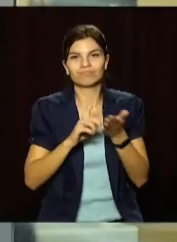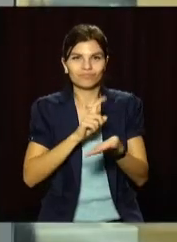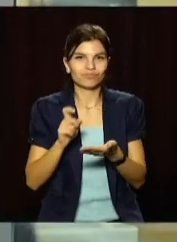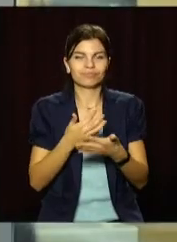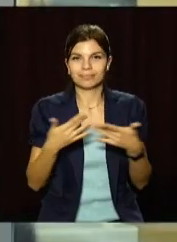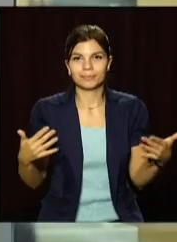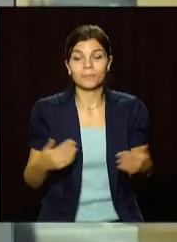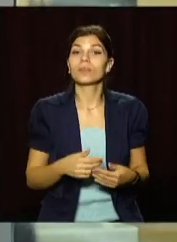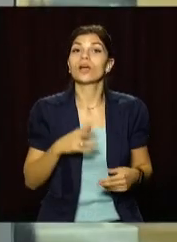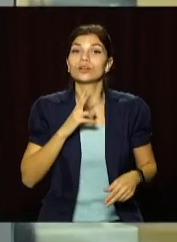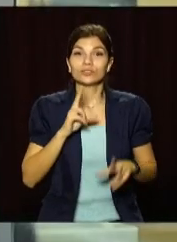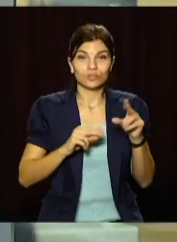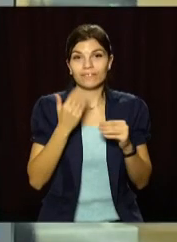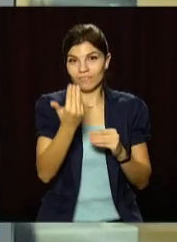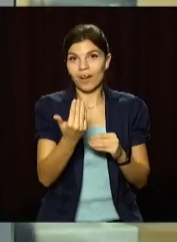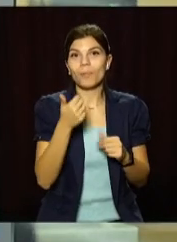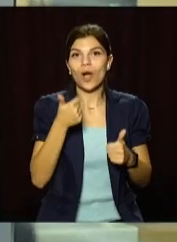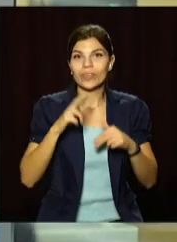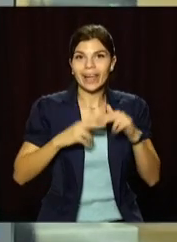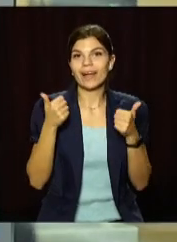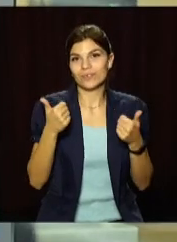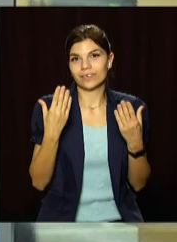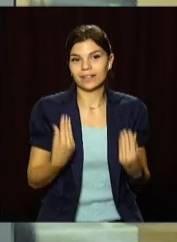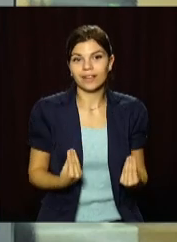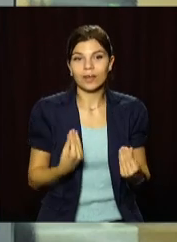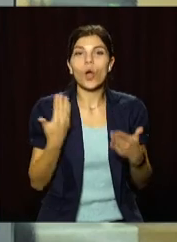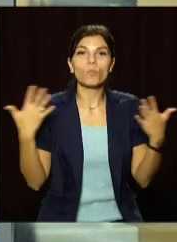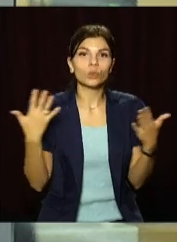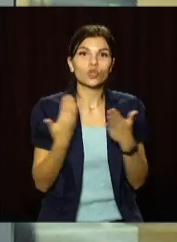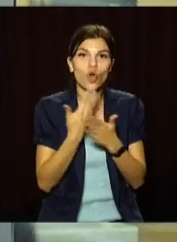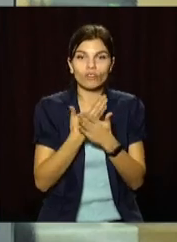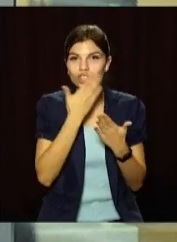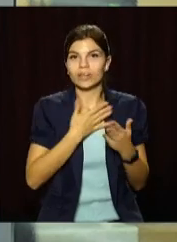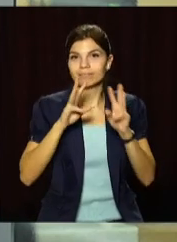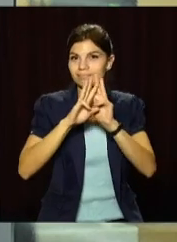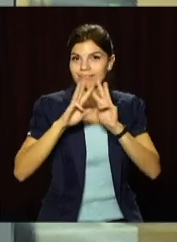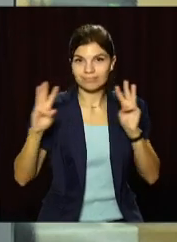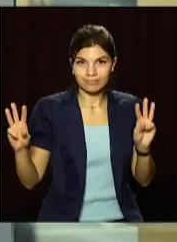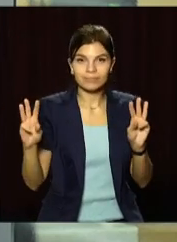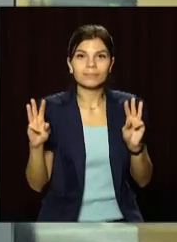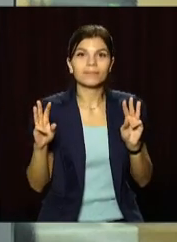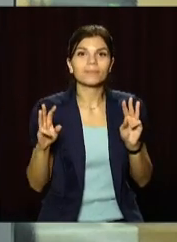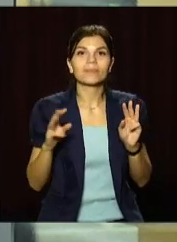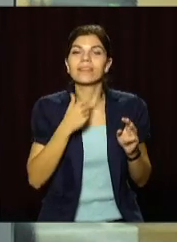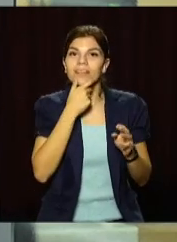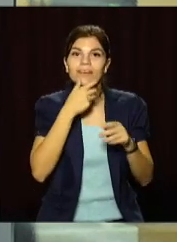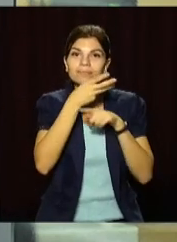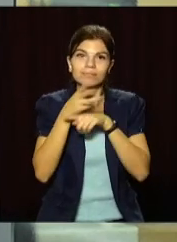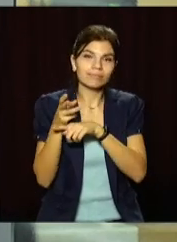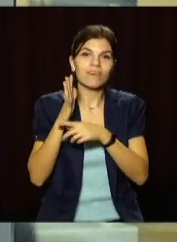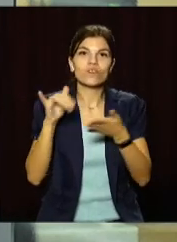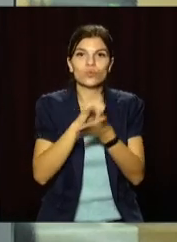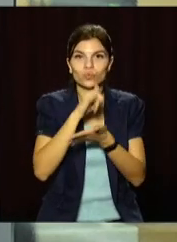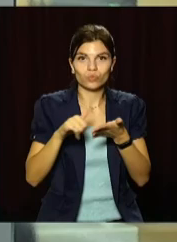Бажаю вам гарного настрою та приємного дня. А більше новин читайте на нашому сайті opencv.media, дивіться сюжети в